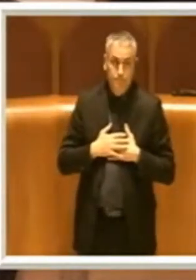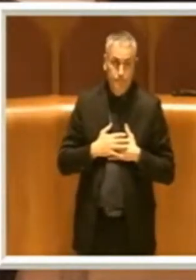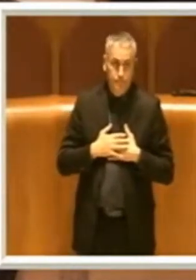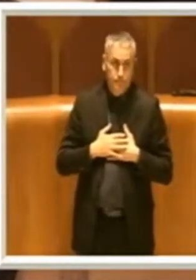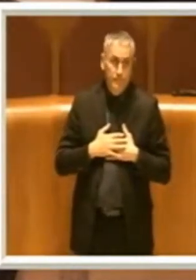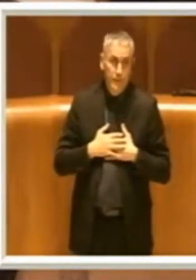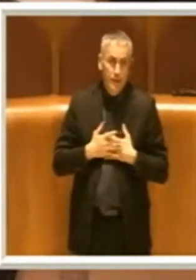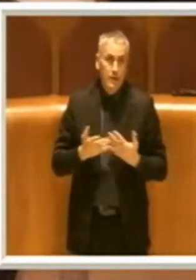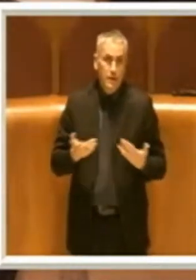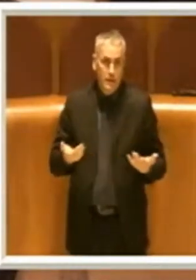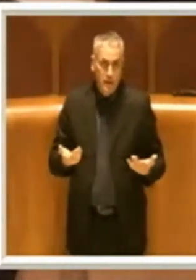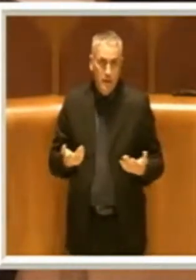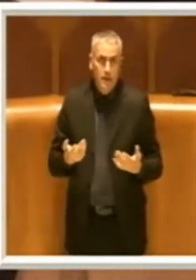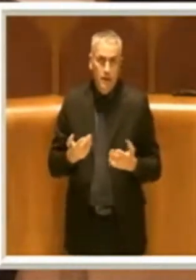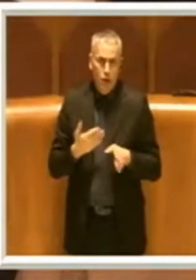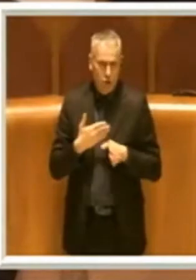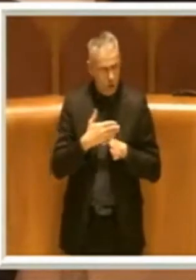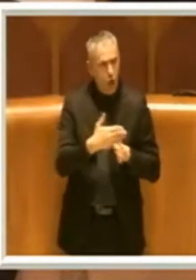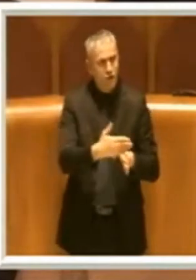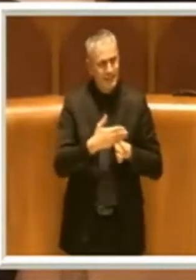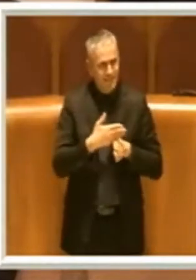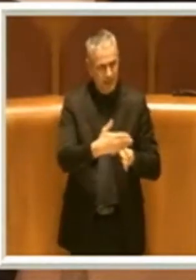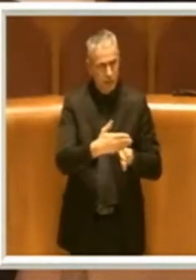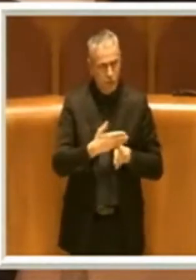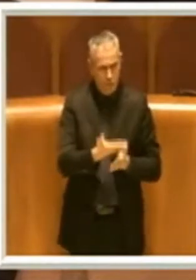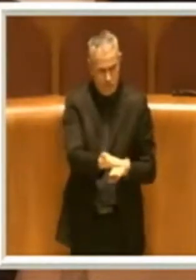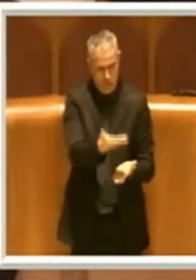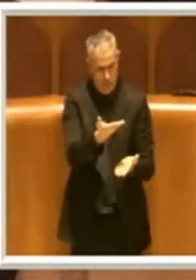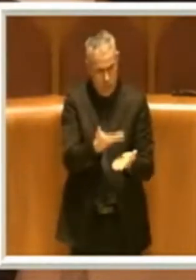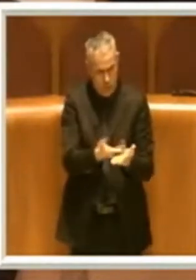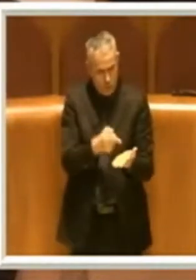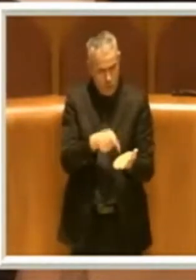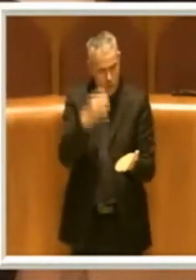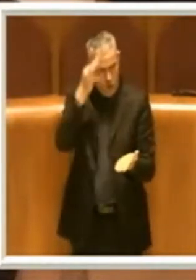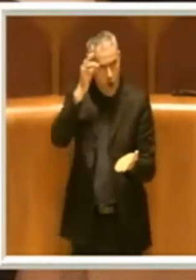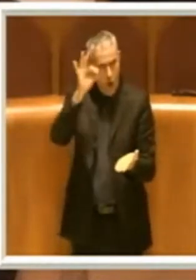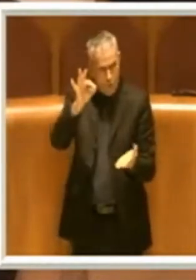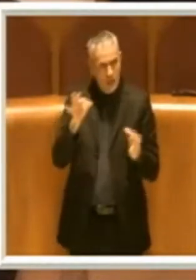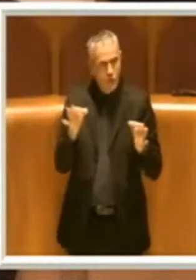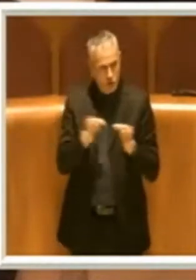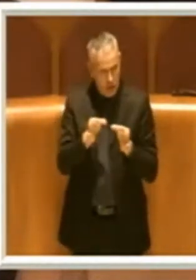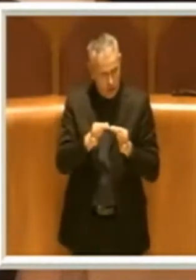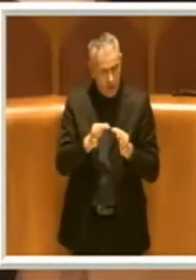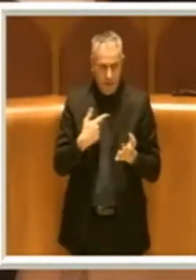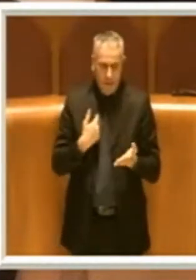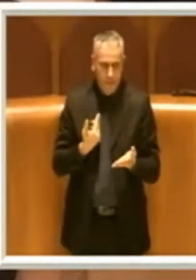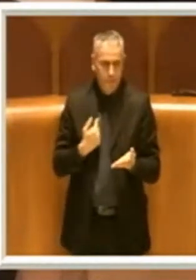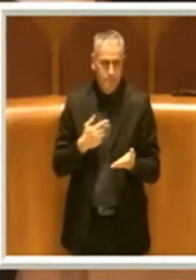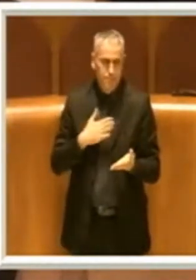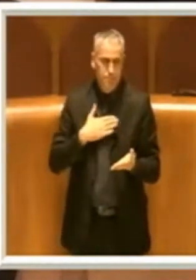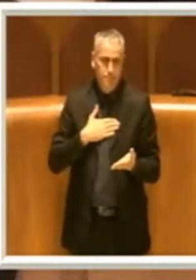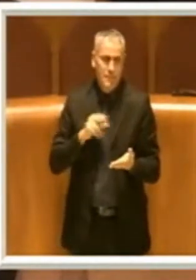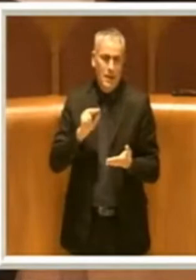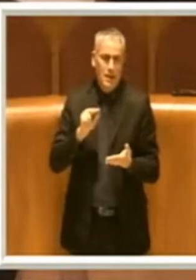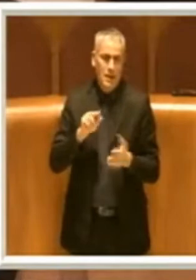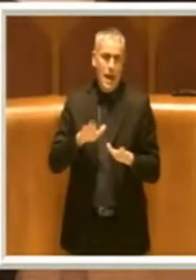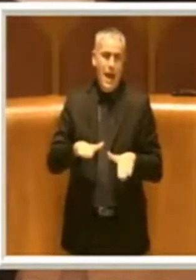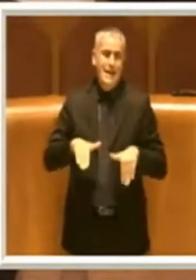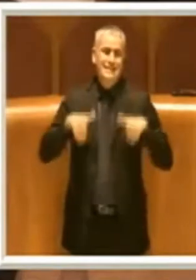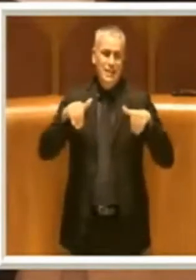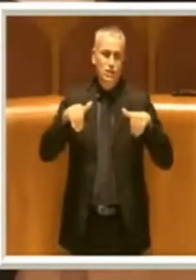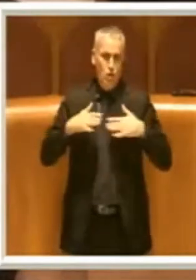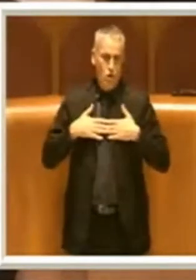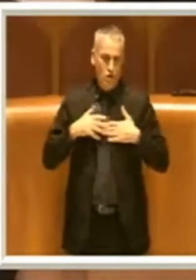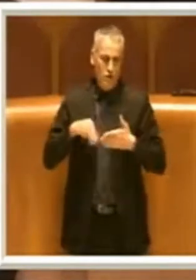condivida l'intento della mozione, consegno il voto di astensione all'Aula a nome